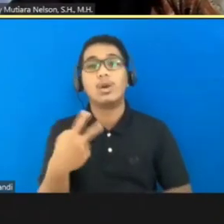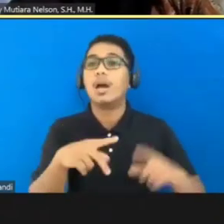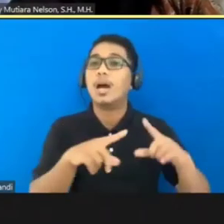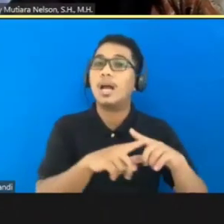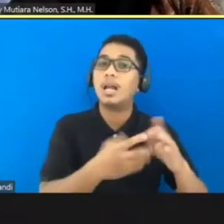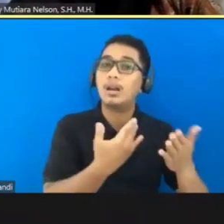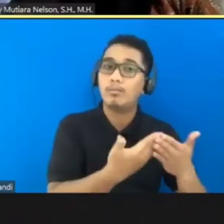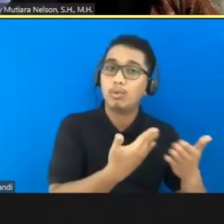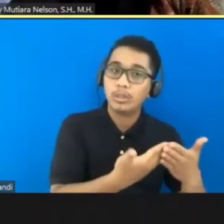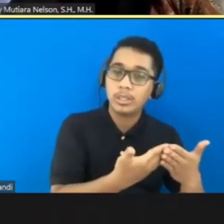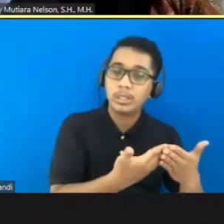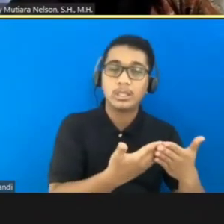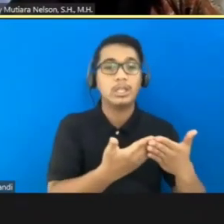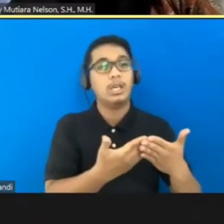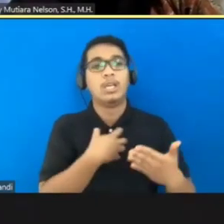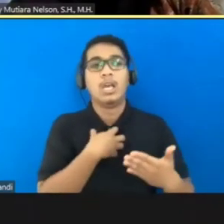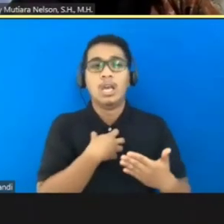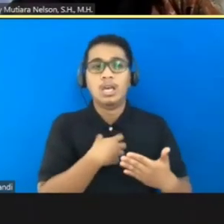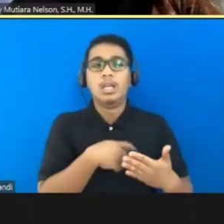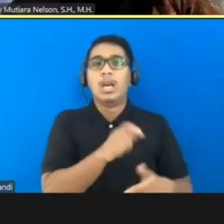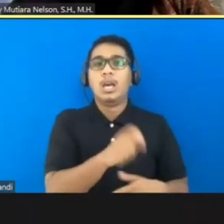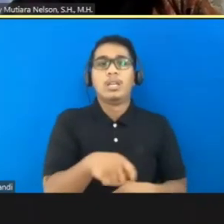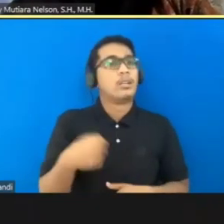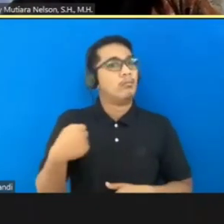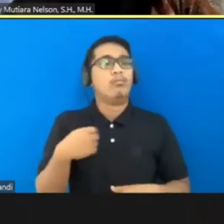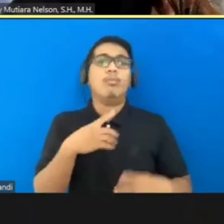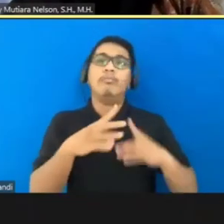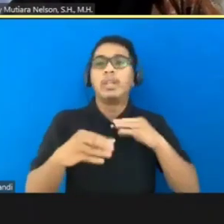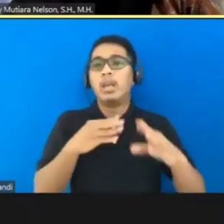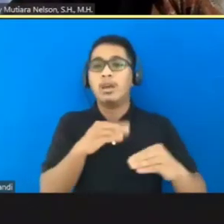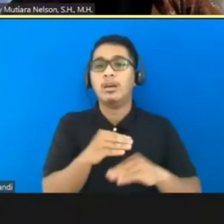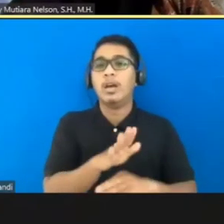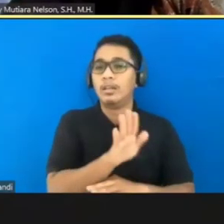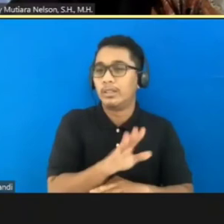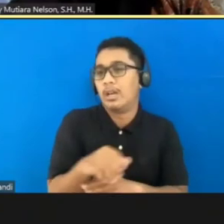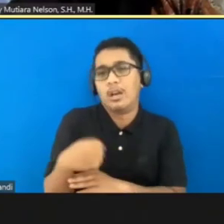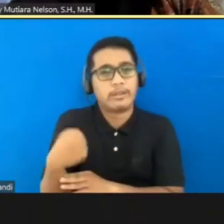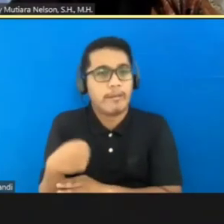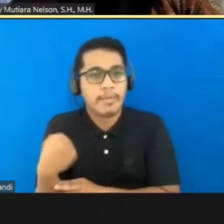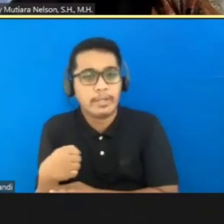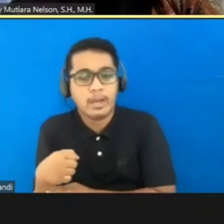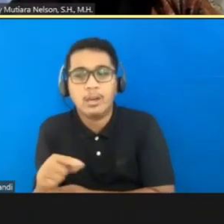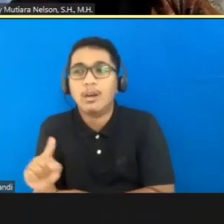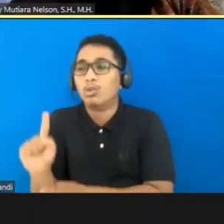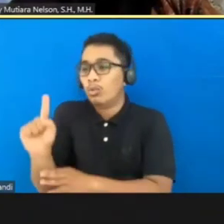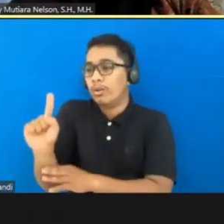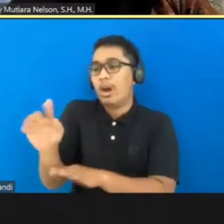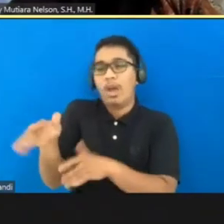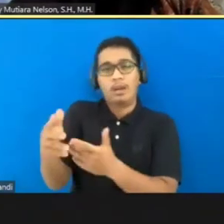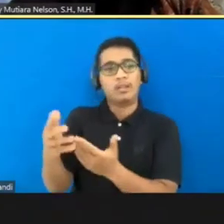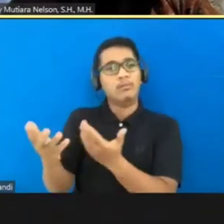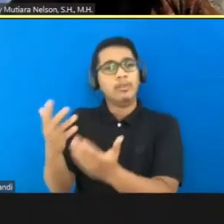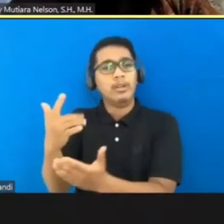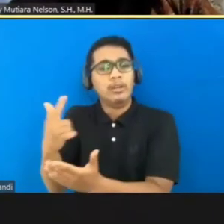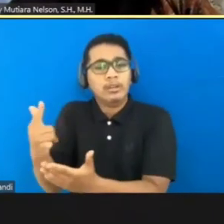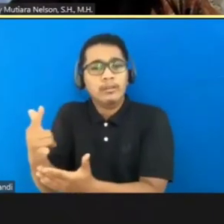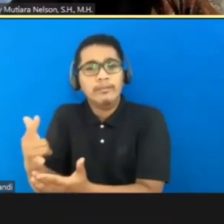hakim. Tidak bisa keyakinan hakim hanya berdasarkan negosiasi gitu kan. Nah apakah hakimnya tunggal atau hakimnya tetap